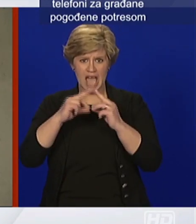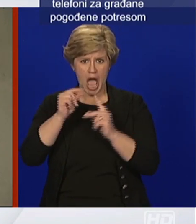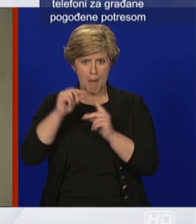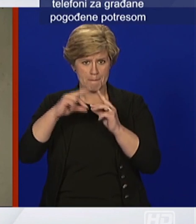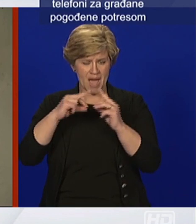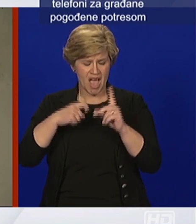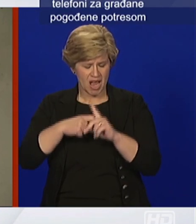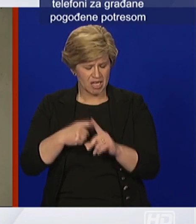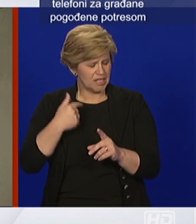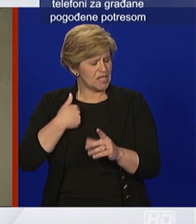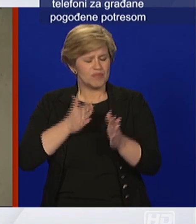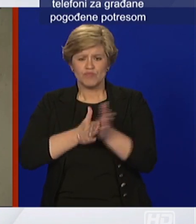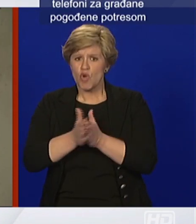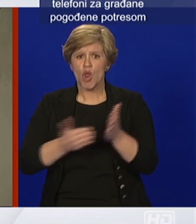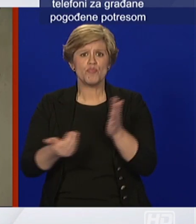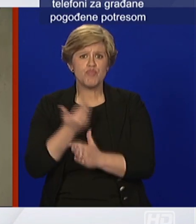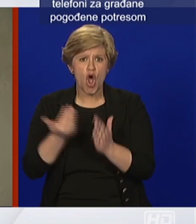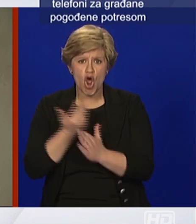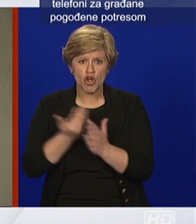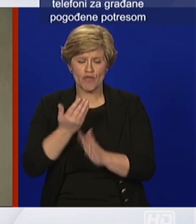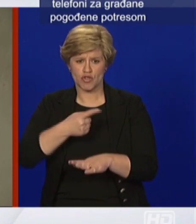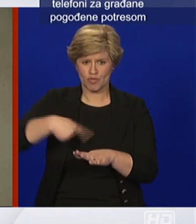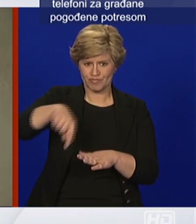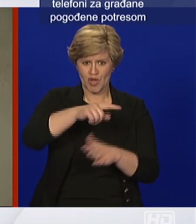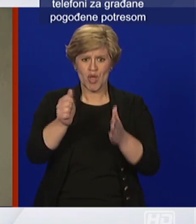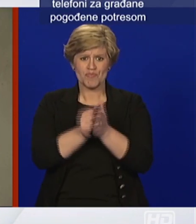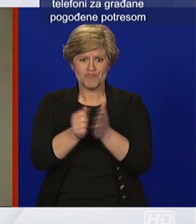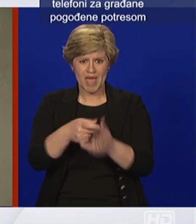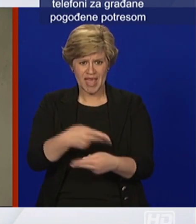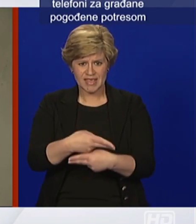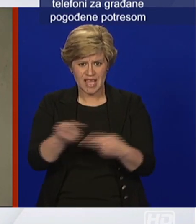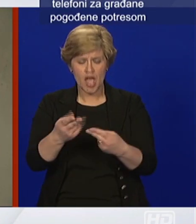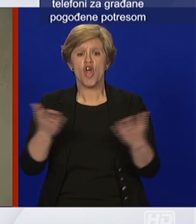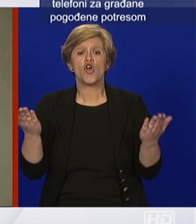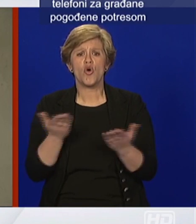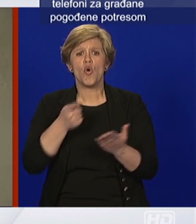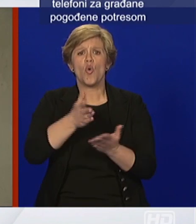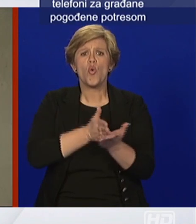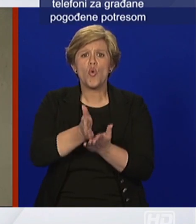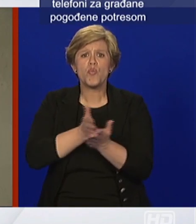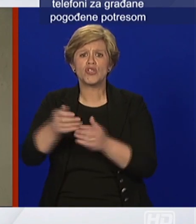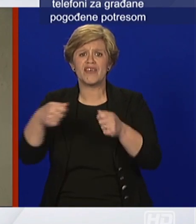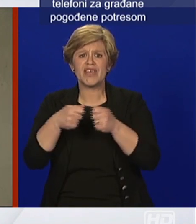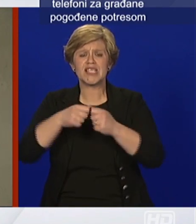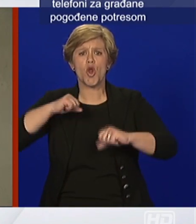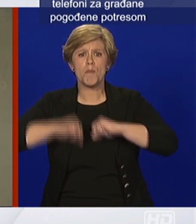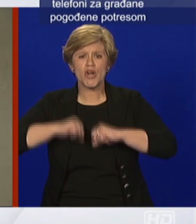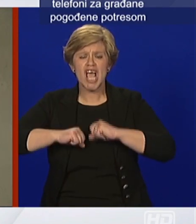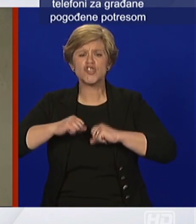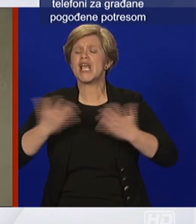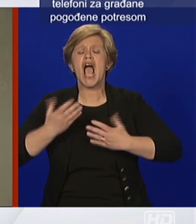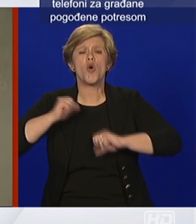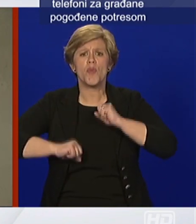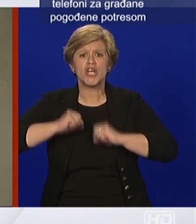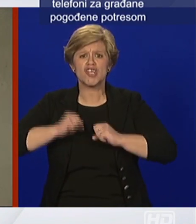opet molim sve vas iz medija da ove upute koje se tiču ponašanja u zatvorenom prostoru,